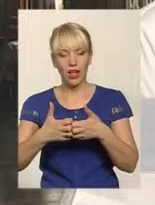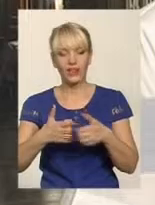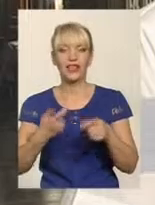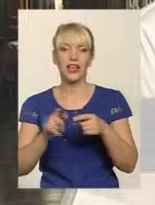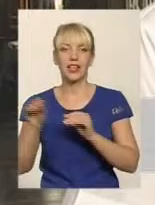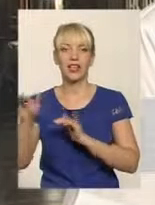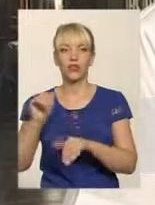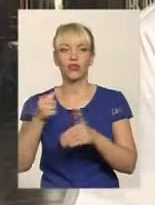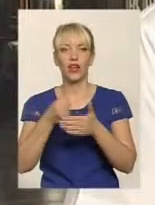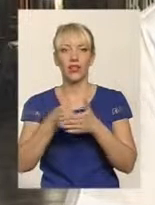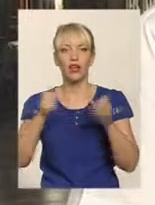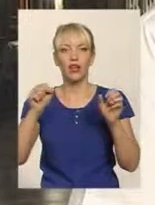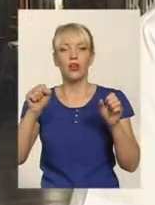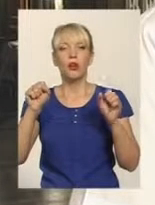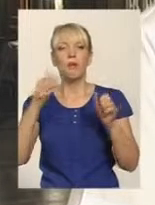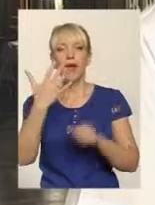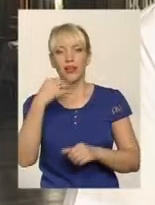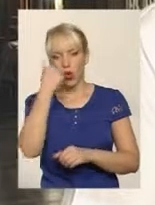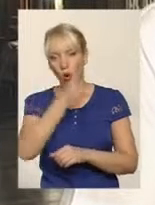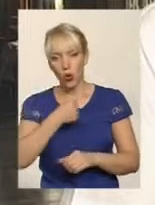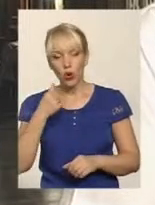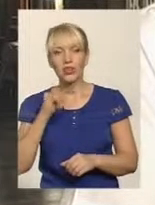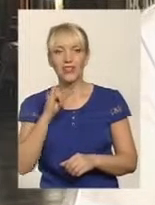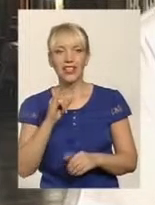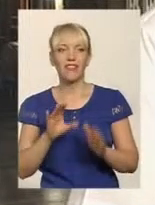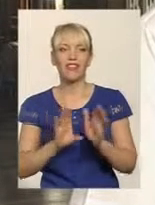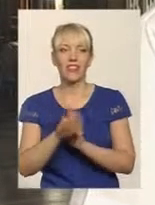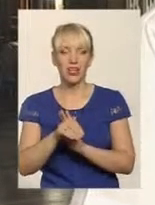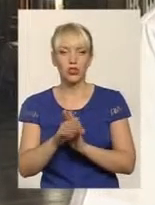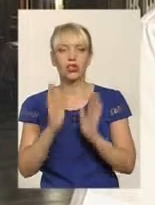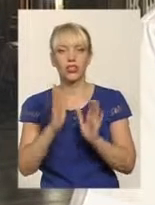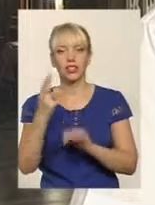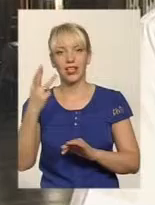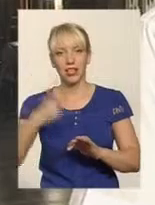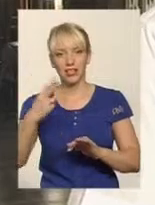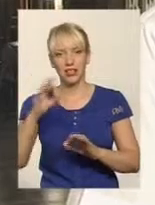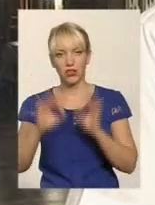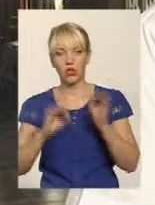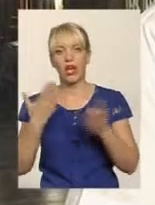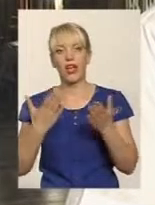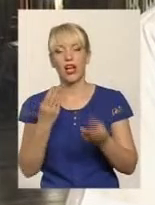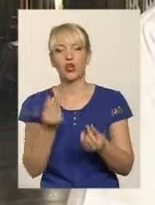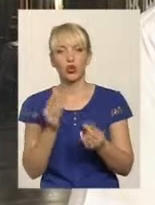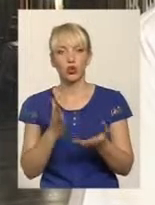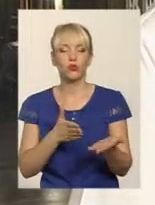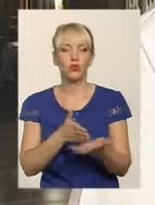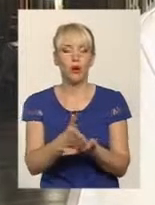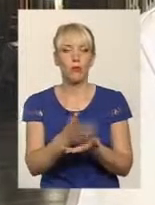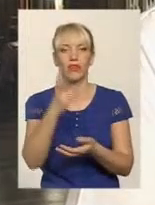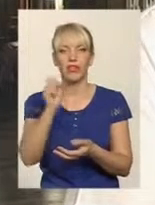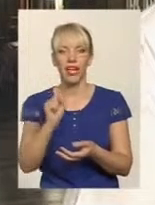кредитування можливо до 5 років, і власний внесок при цьому складає 30%. Якщо кошти будуть сприймовані на